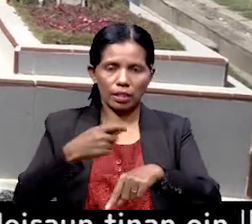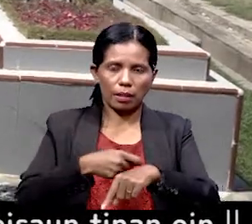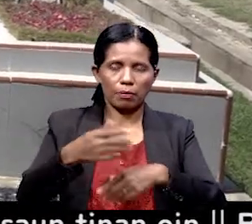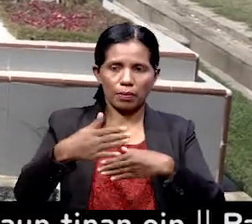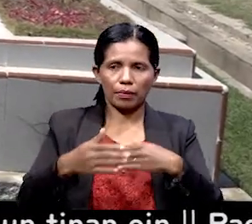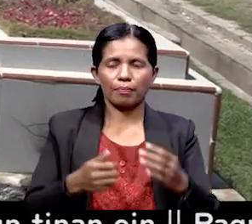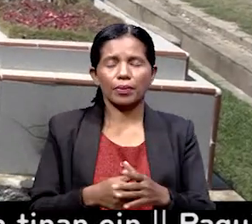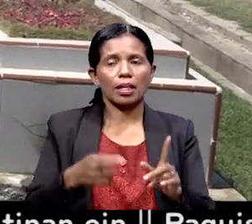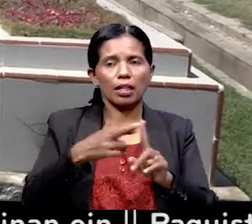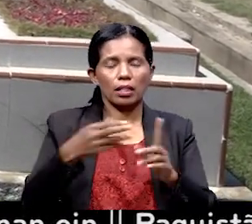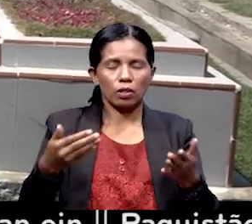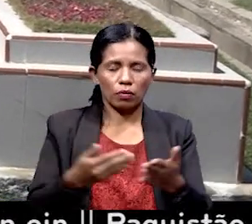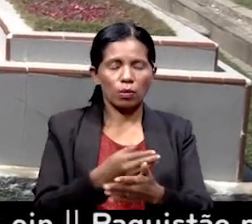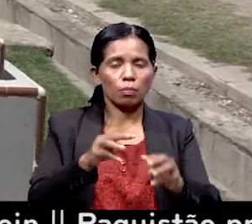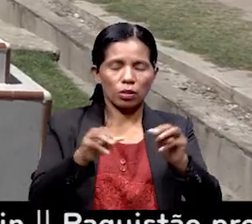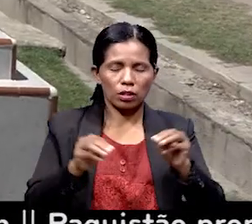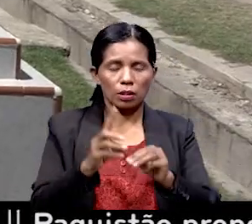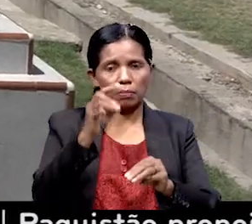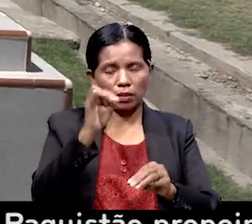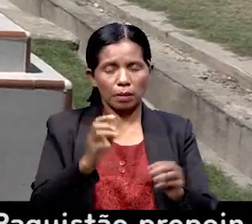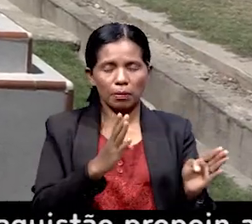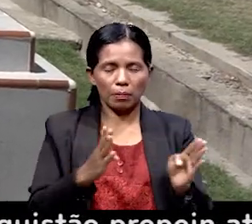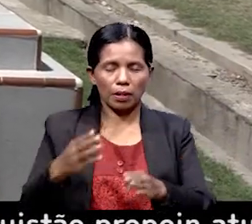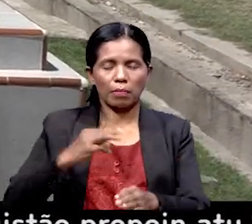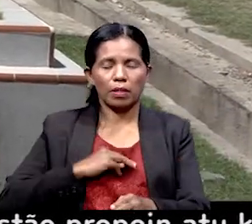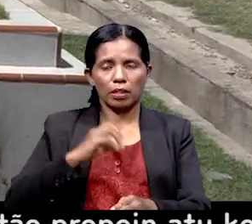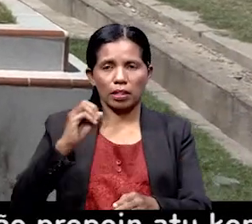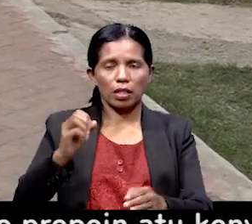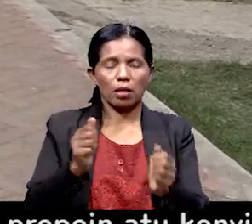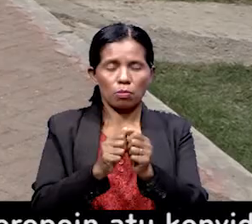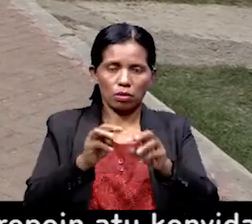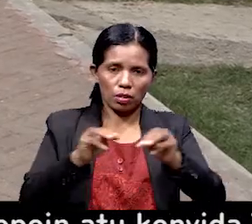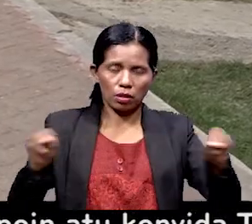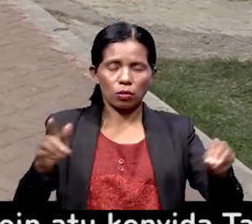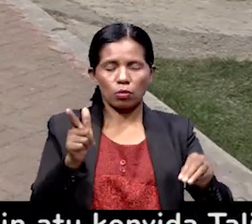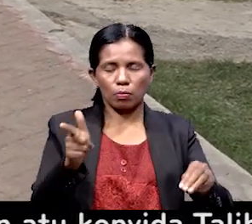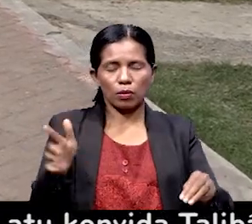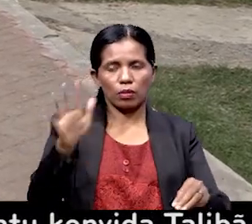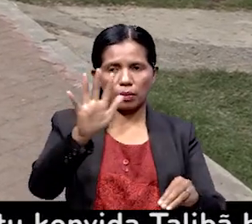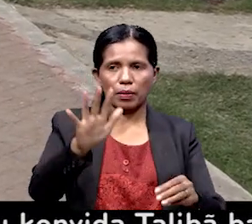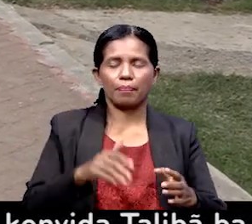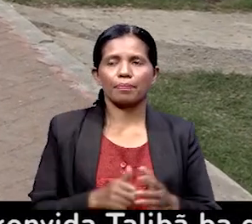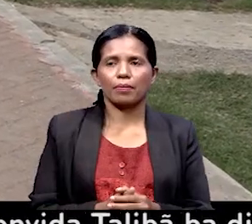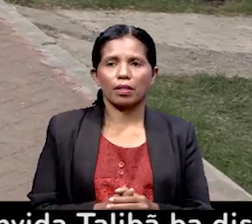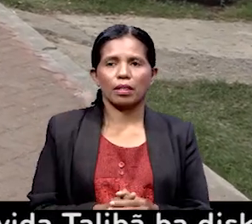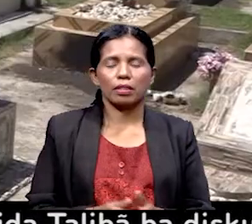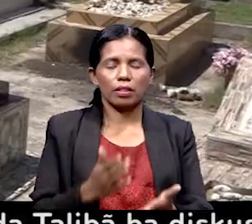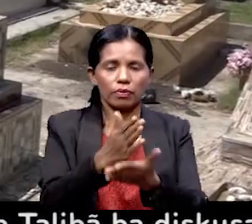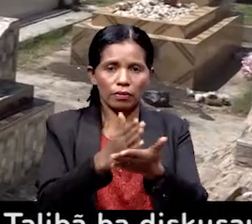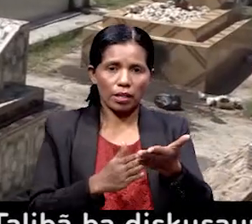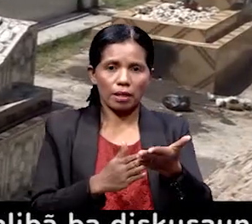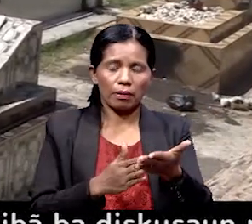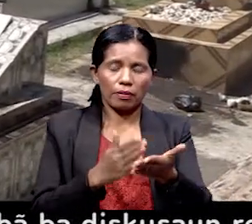Semiteru Fong Nebe Munisipi Dili Perparajela Ia Metinaro Ne Hanya Medida Hektare Ruano Resing Lima Husi Hektare Ruano Resing Lima Ne Seifaya Barua